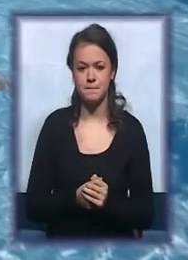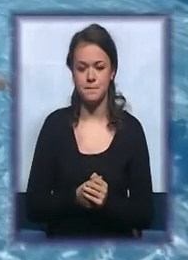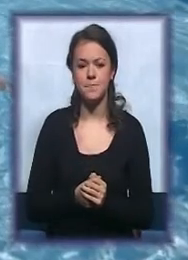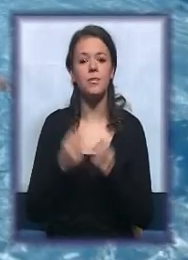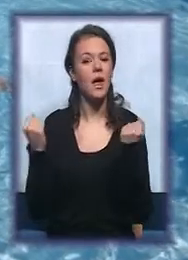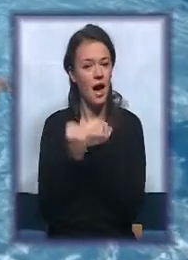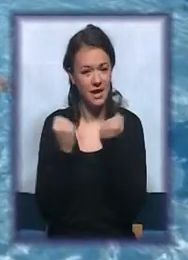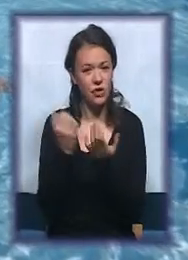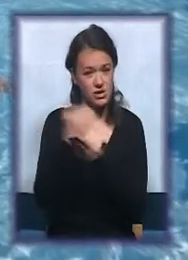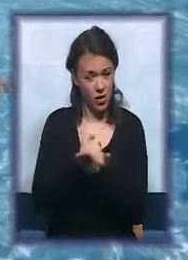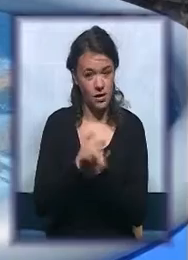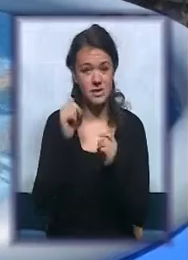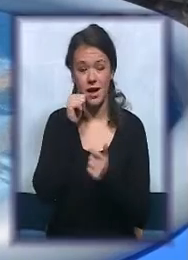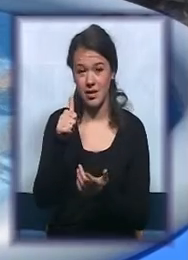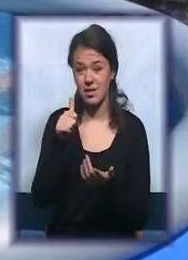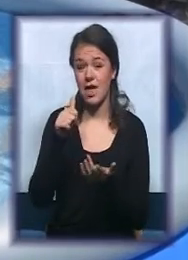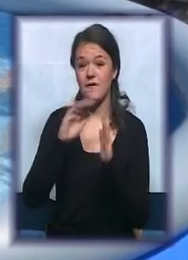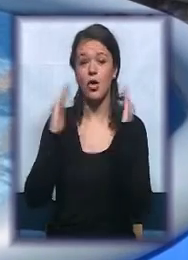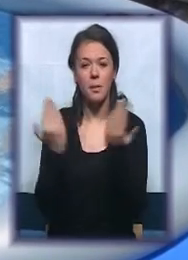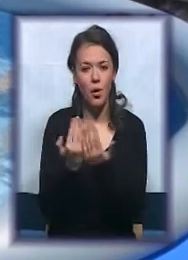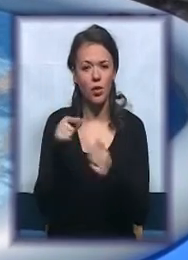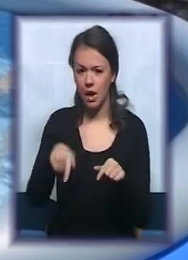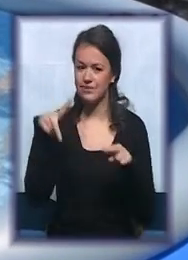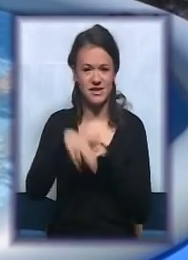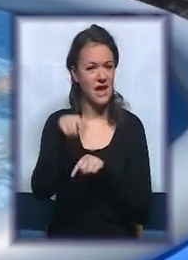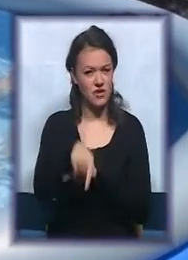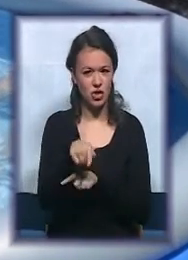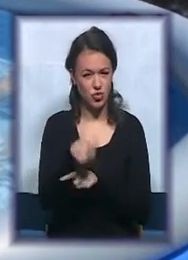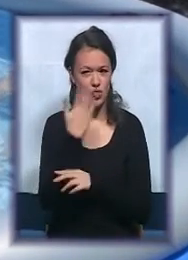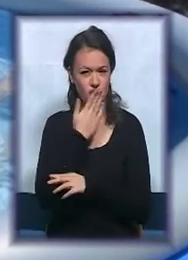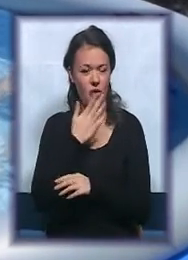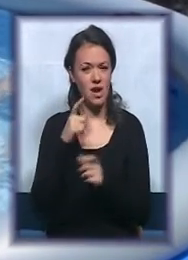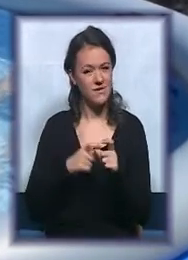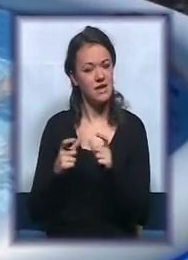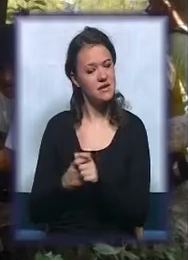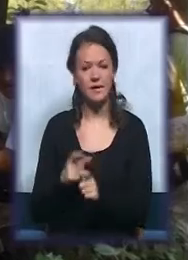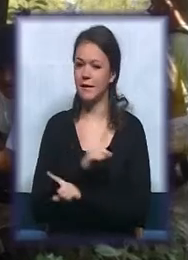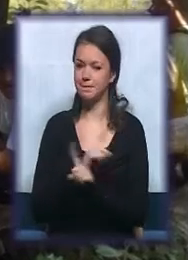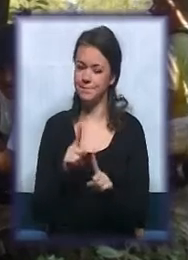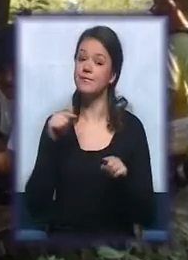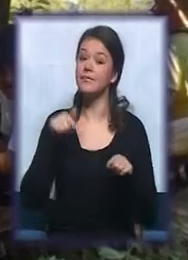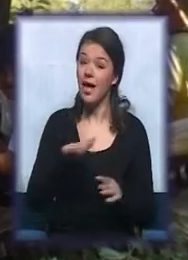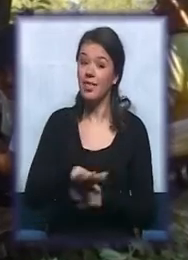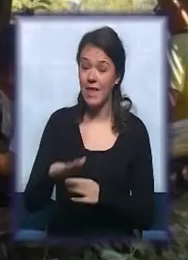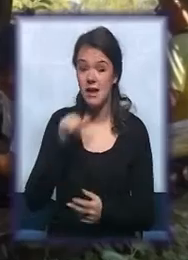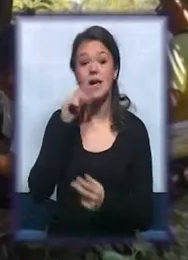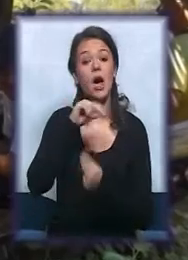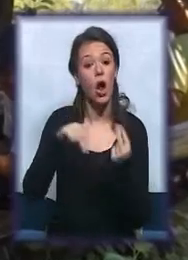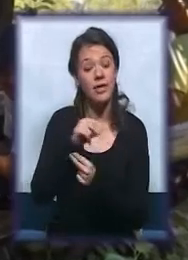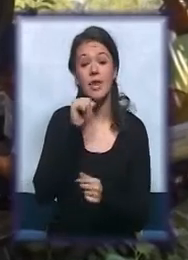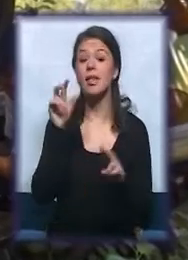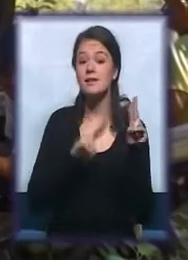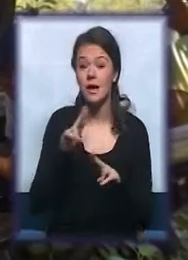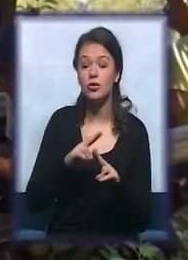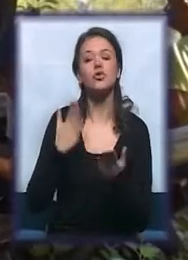Aktivnosti korisnika dnevnog boravka se ne završavaju u prostorijama škole Sveti Sao. Naprotiv, ova deca, njihovi roditelji i staratelji su